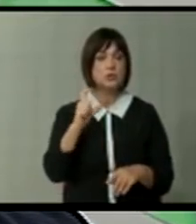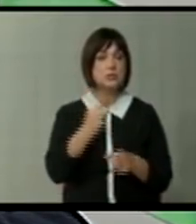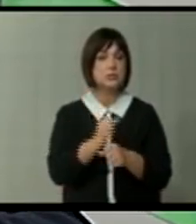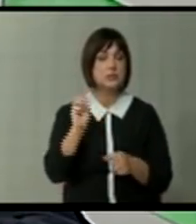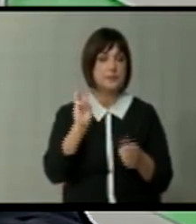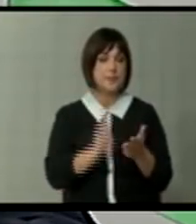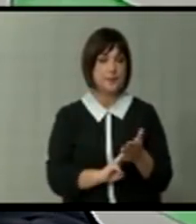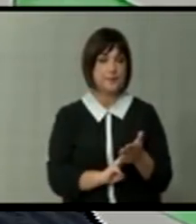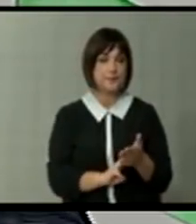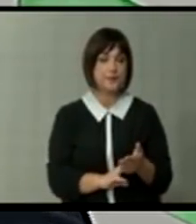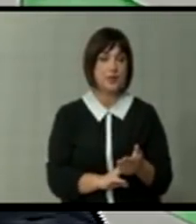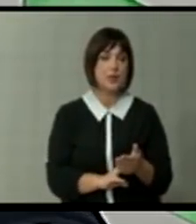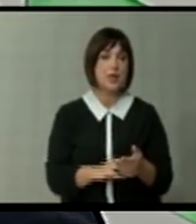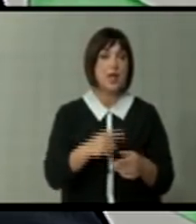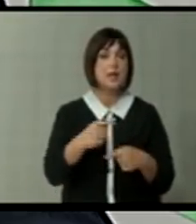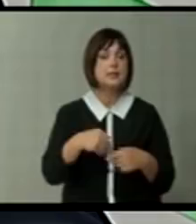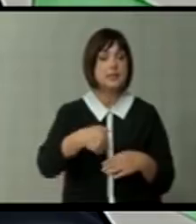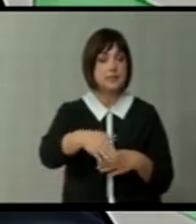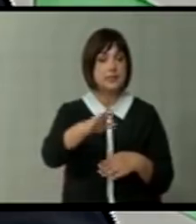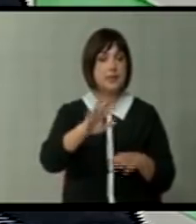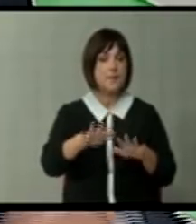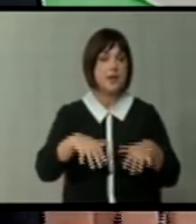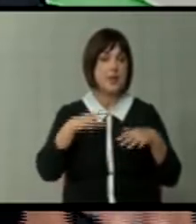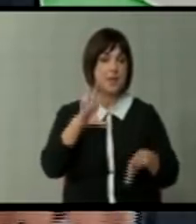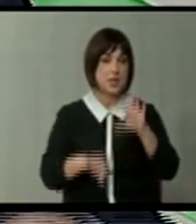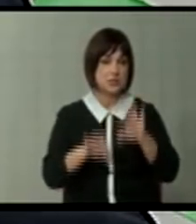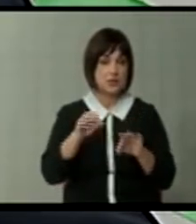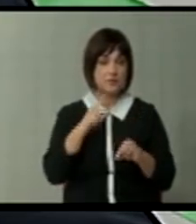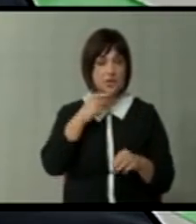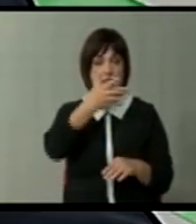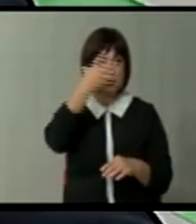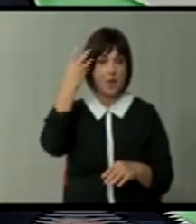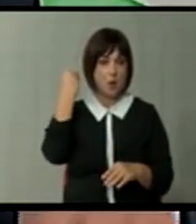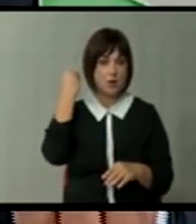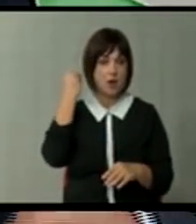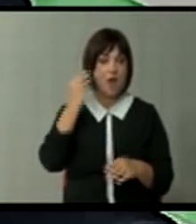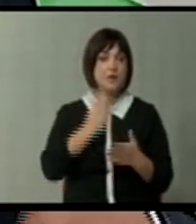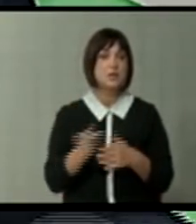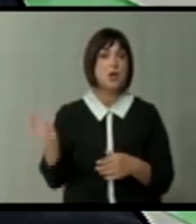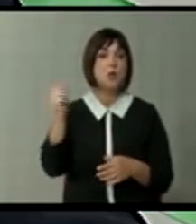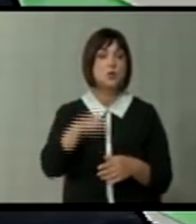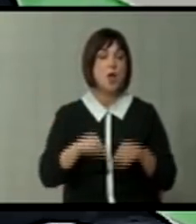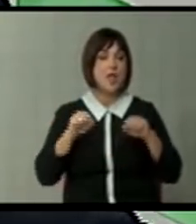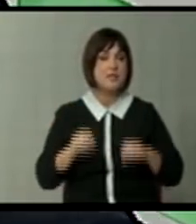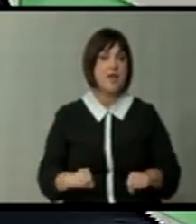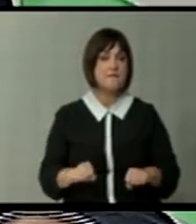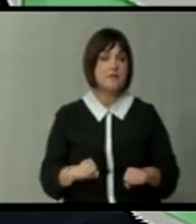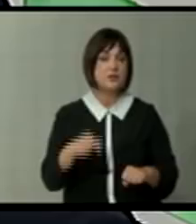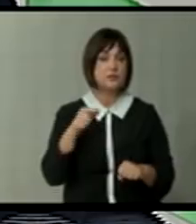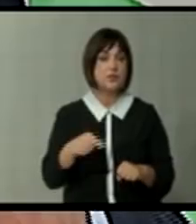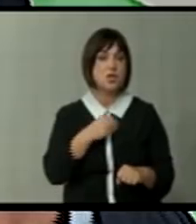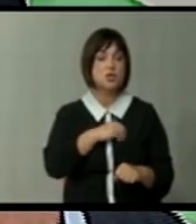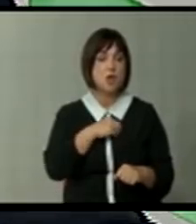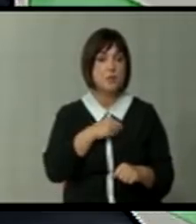-демократски сојус, на следните парламентарни избори, бидејќи заборавија, дека доагија на ласт, на крилјата, на